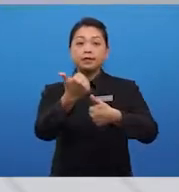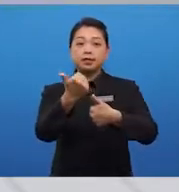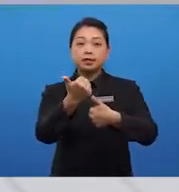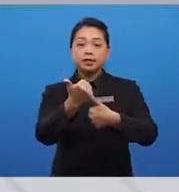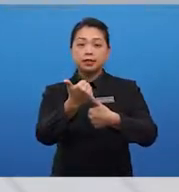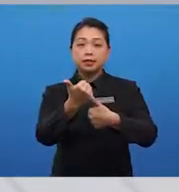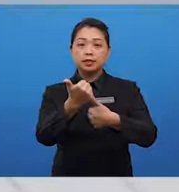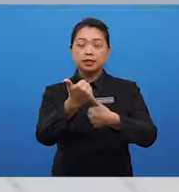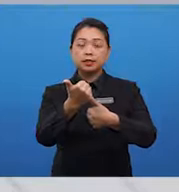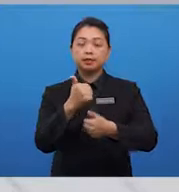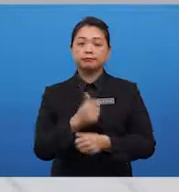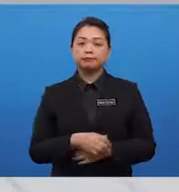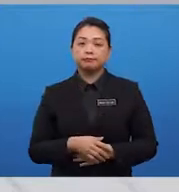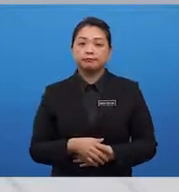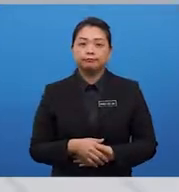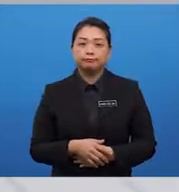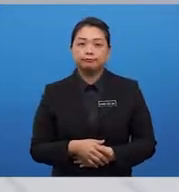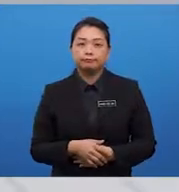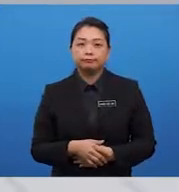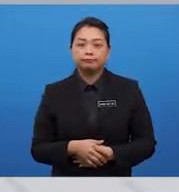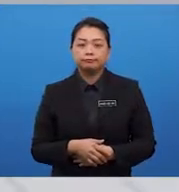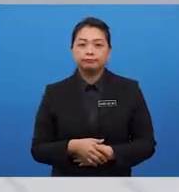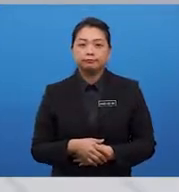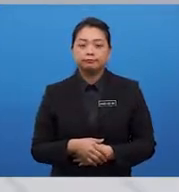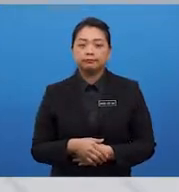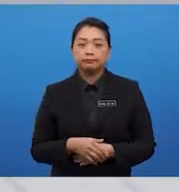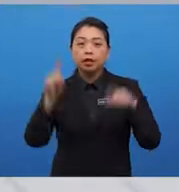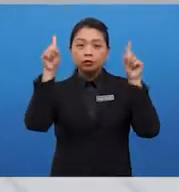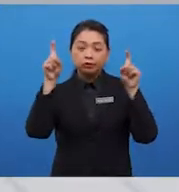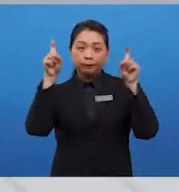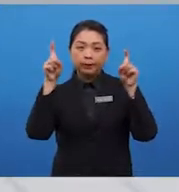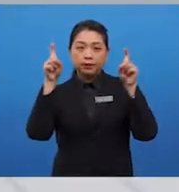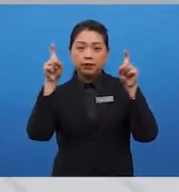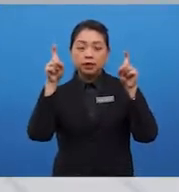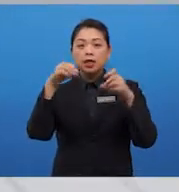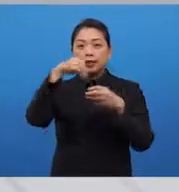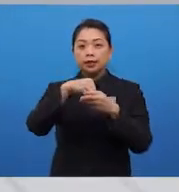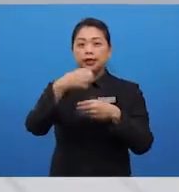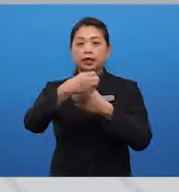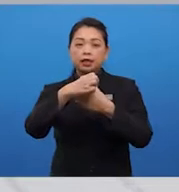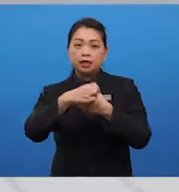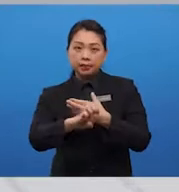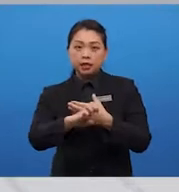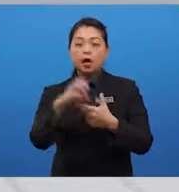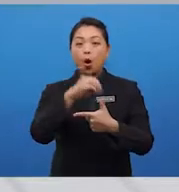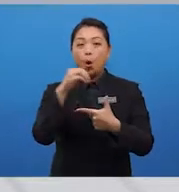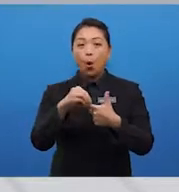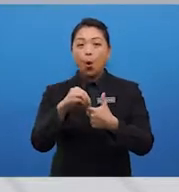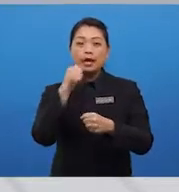in your MUED writing paper. Topics in the email or letter